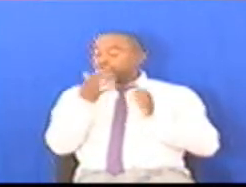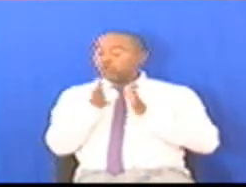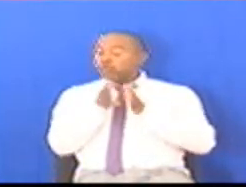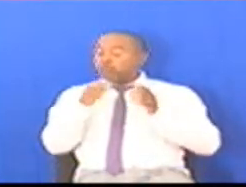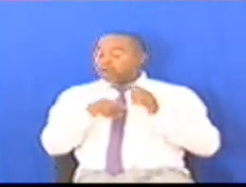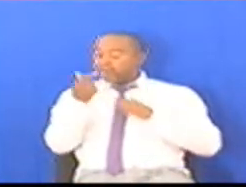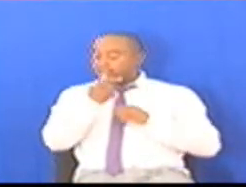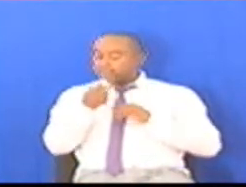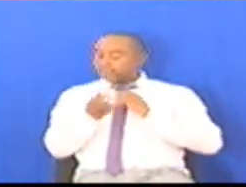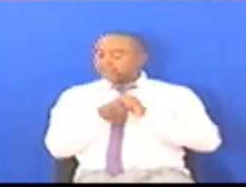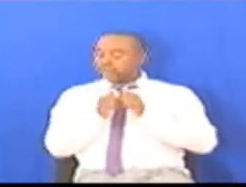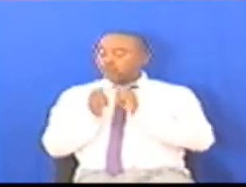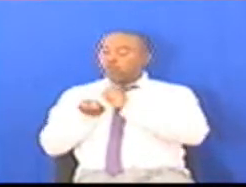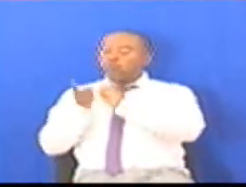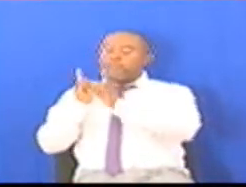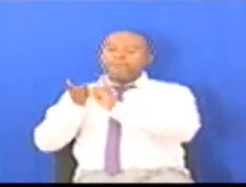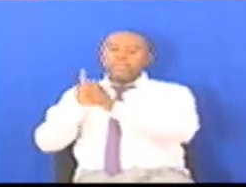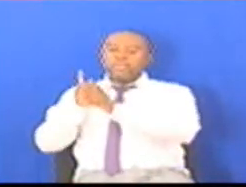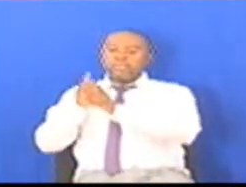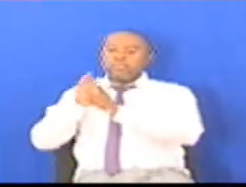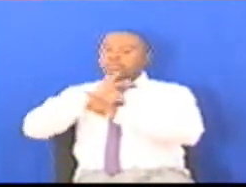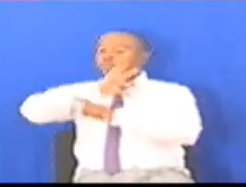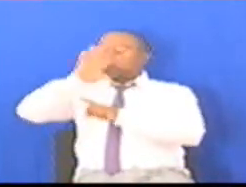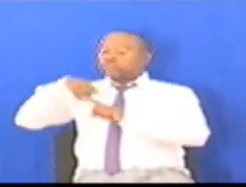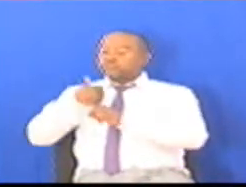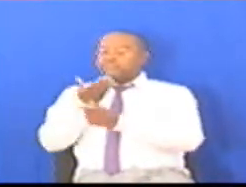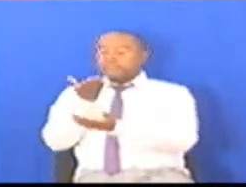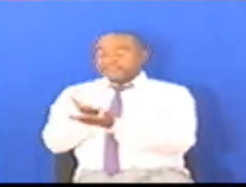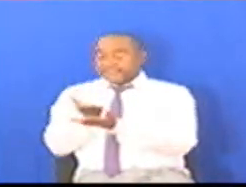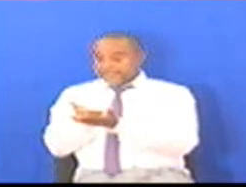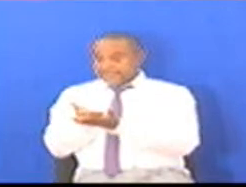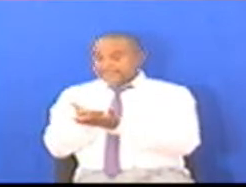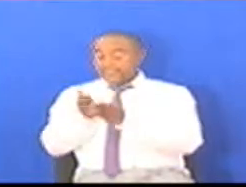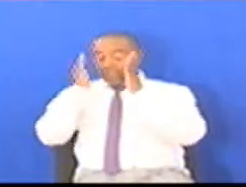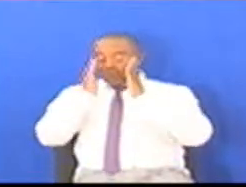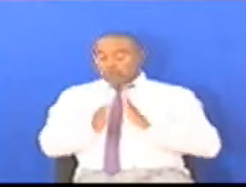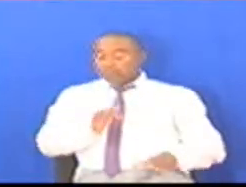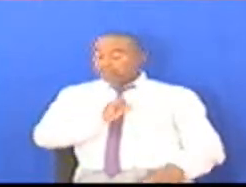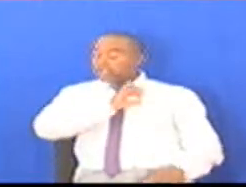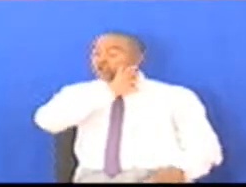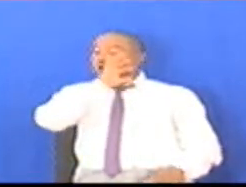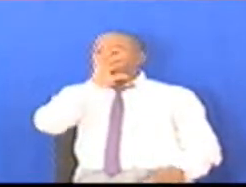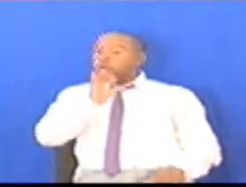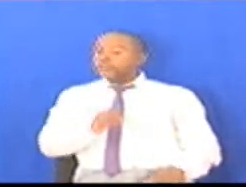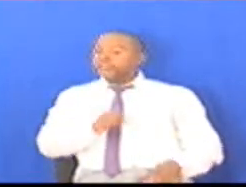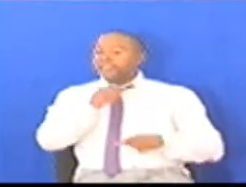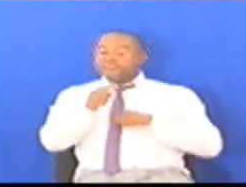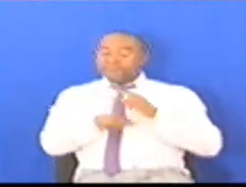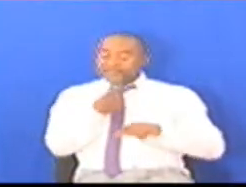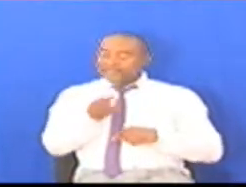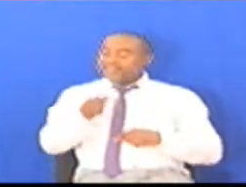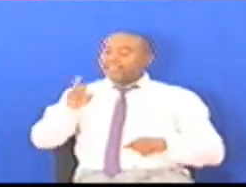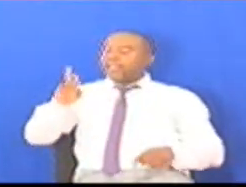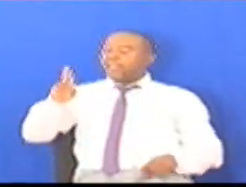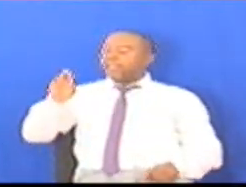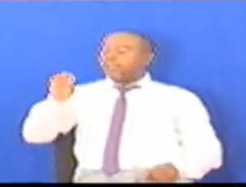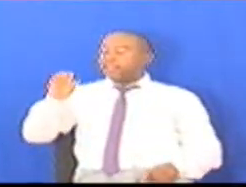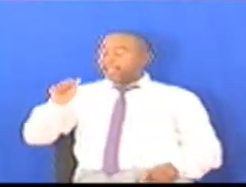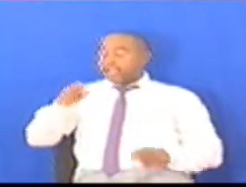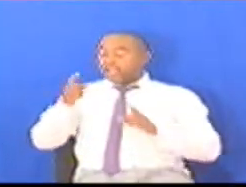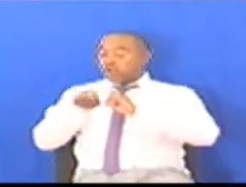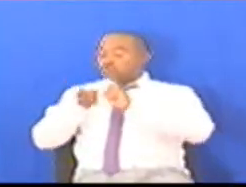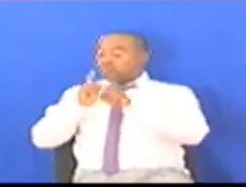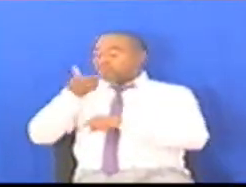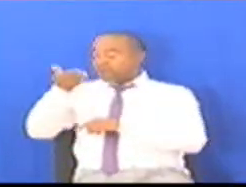yetu ni umeme Lakini sote ni mashaidi Wabunge karibu wote Miradi ya rea Imekuenda kunye majimbo yetu